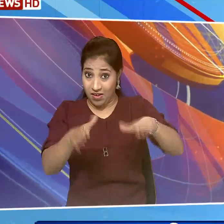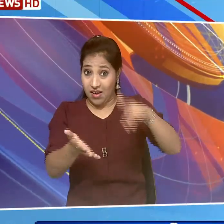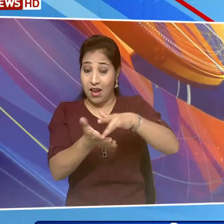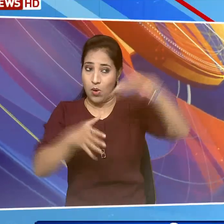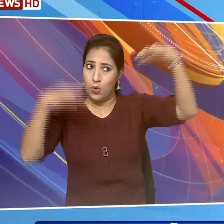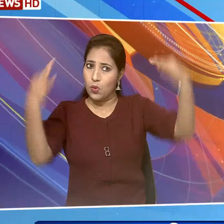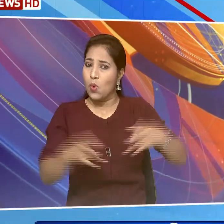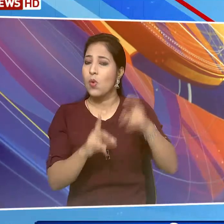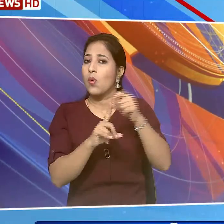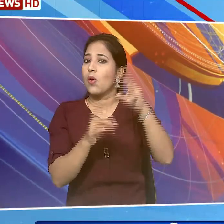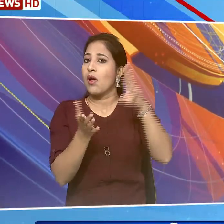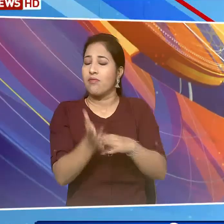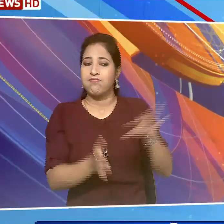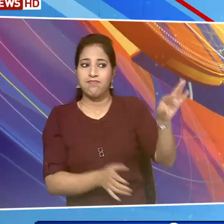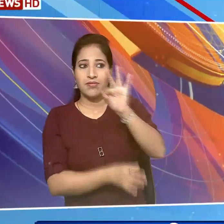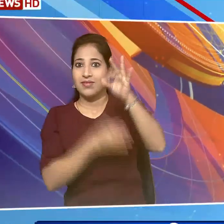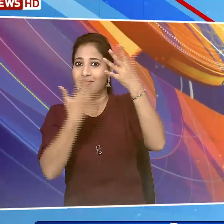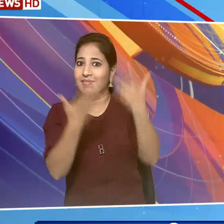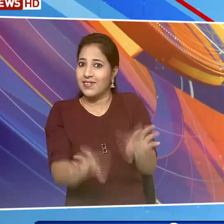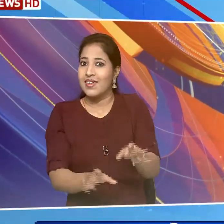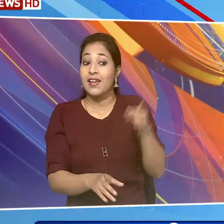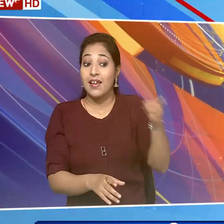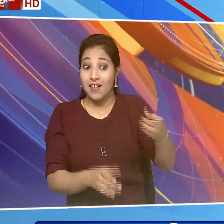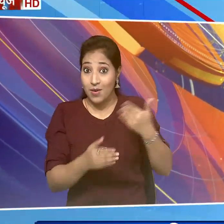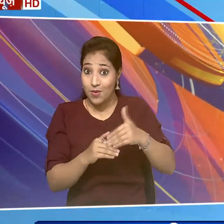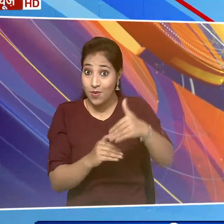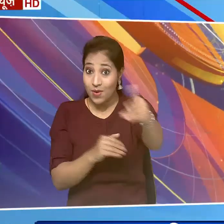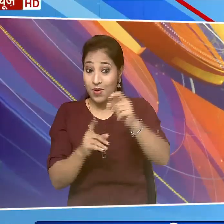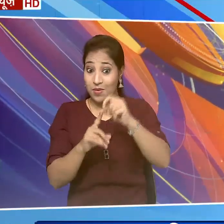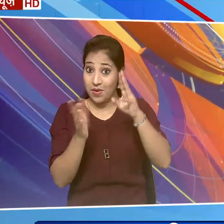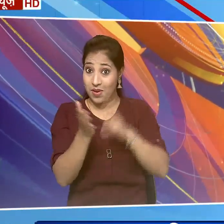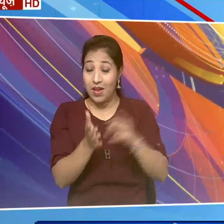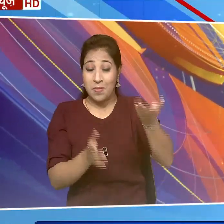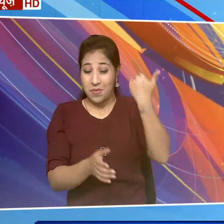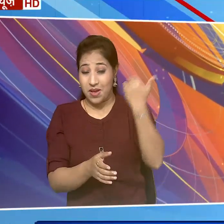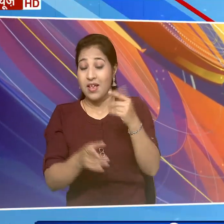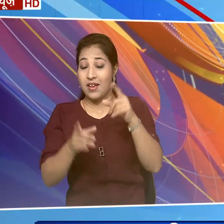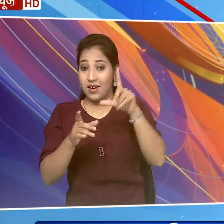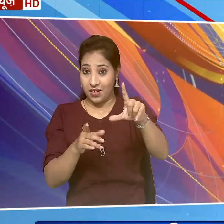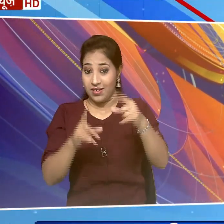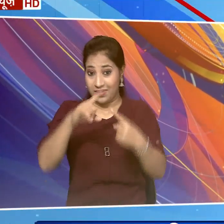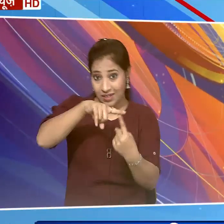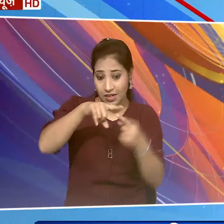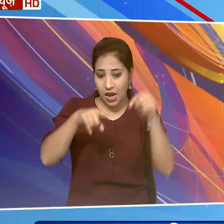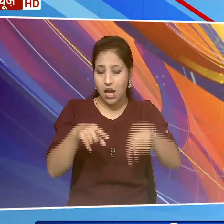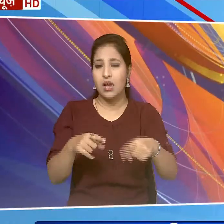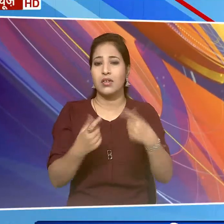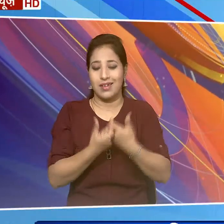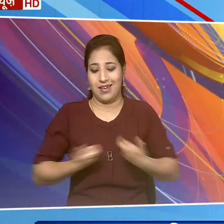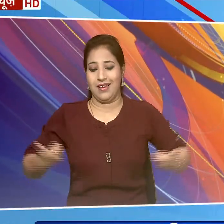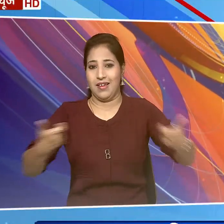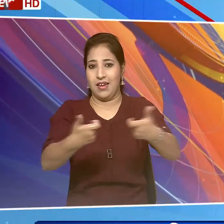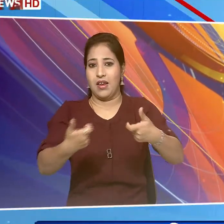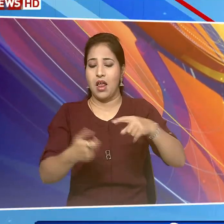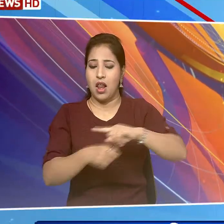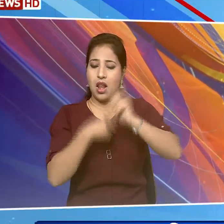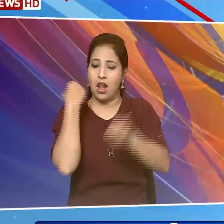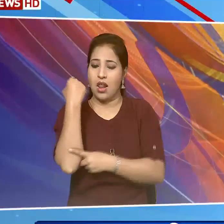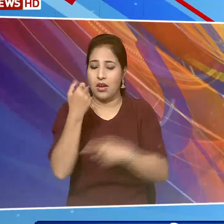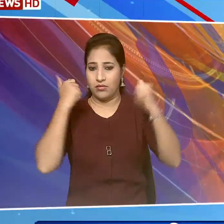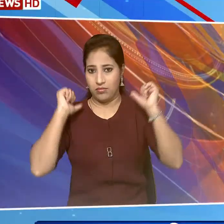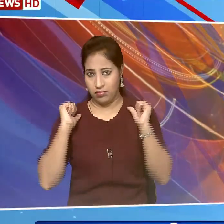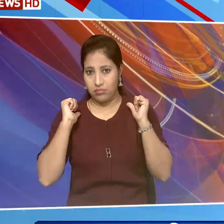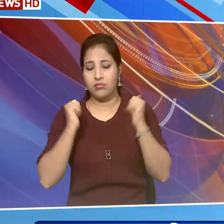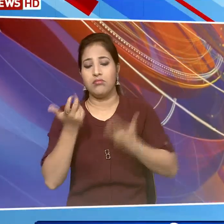प्रदानमंत्री बन जाएंगे निवर्तमान प्रदानमंत्री लिज्ट्रस आज अपनी कैबिनिट की अंतिम बैठक